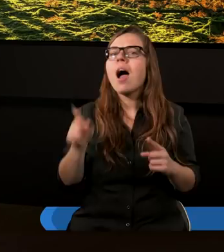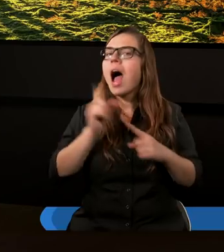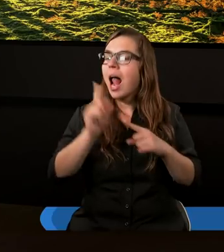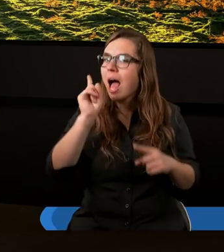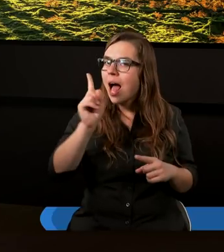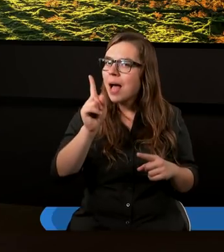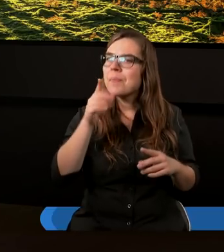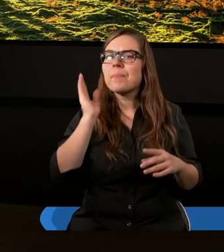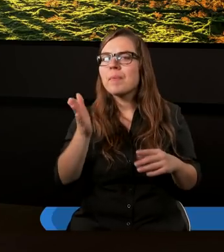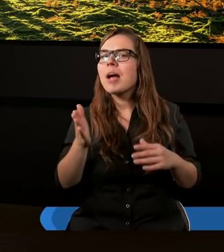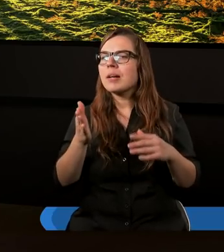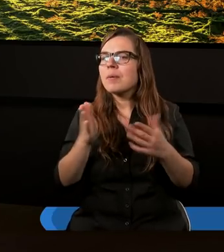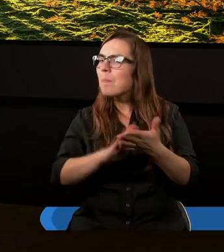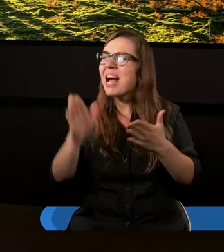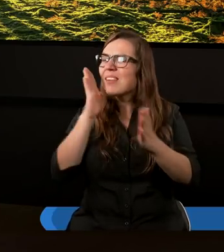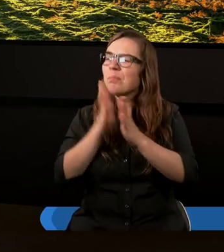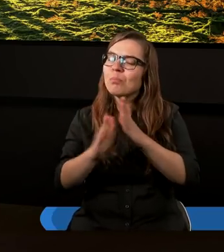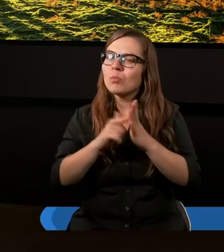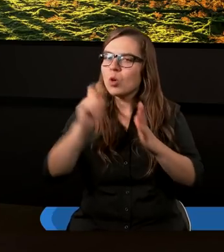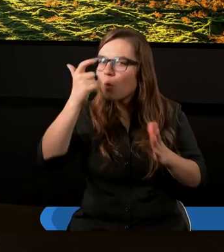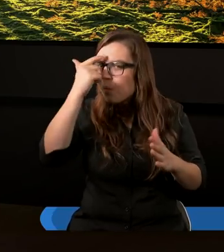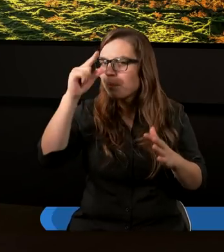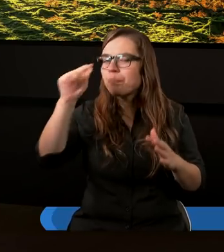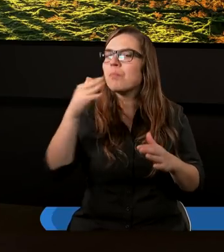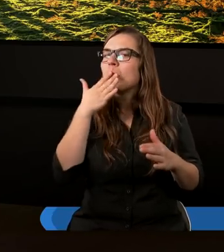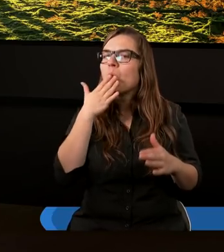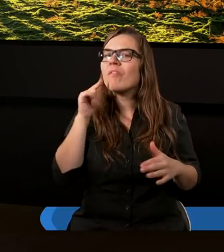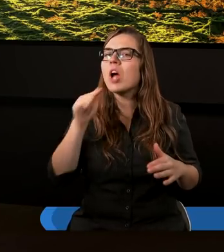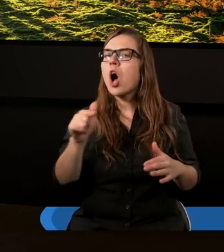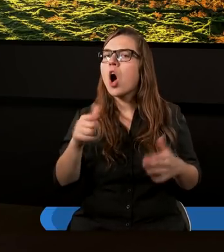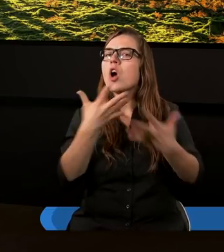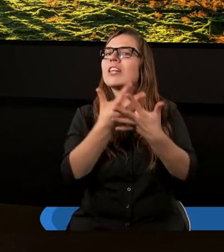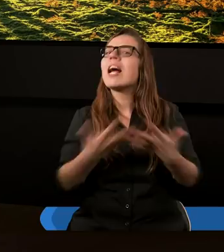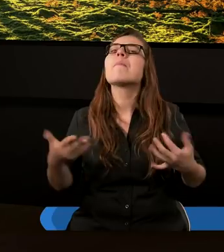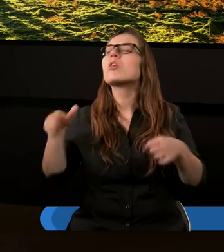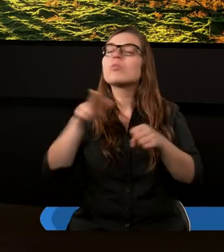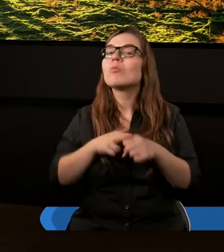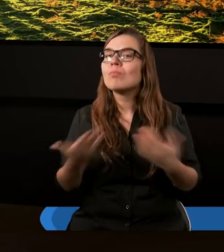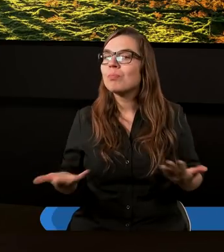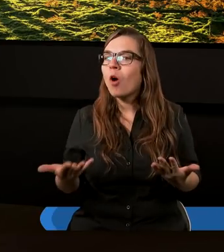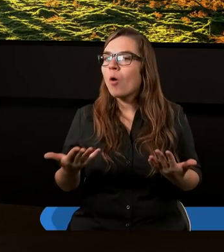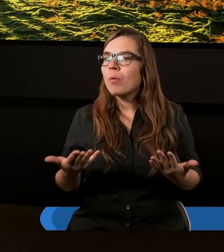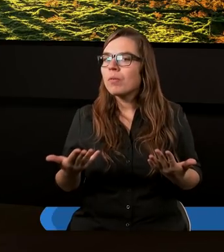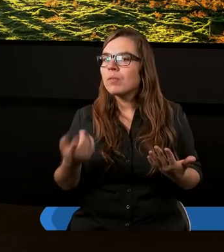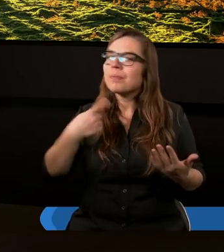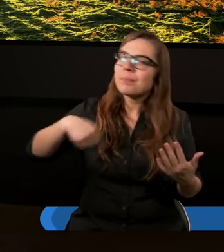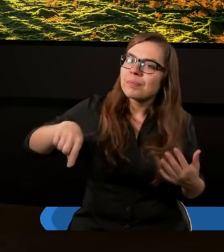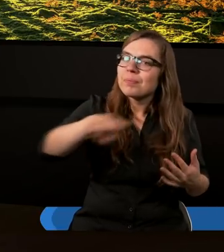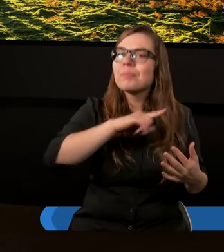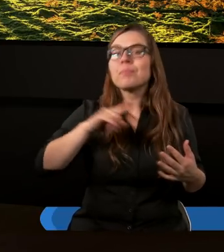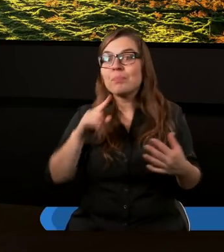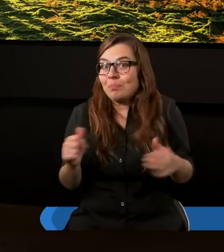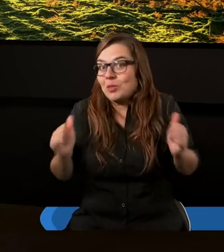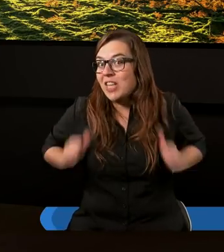ale będzie to już obecność bezpośrednia i mówi o tej ziemi, na którą wszyscy jako